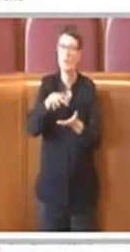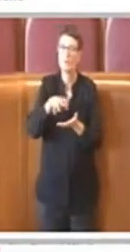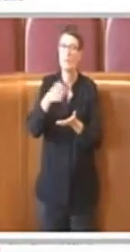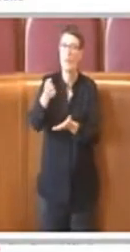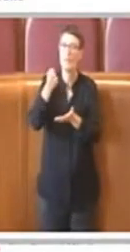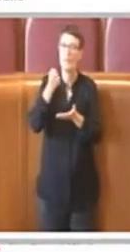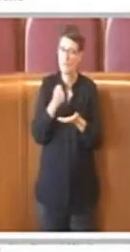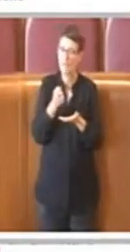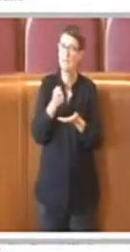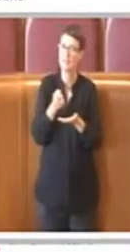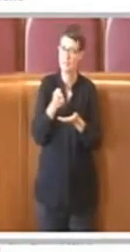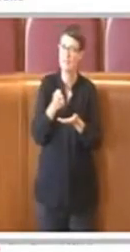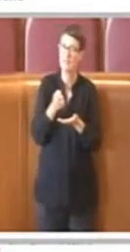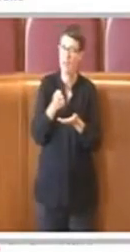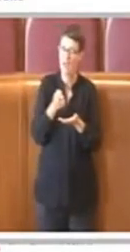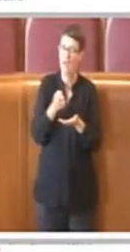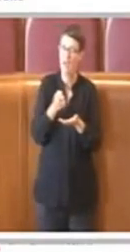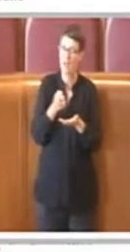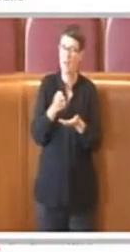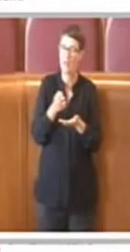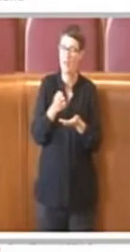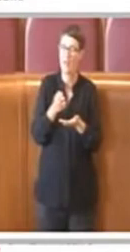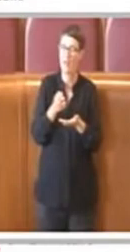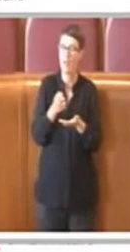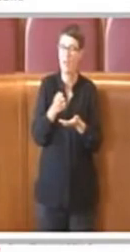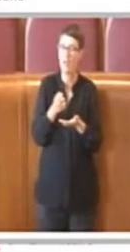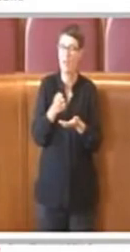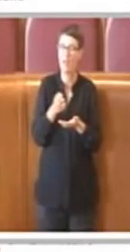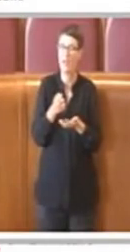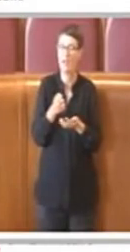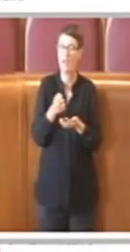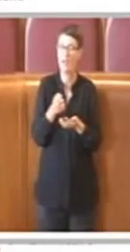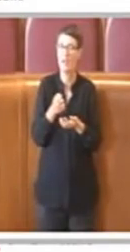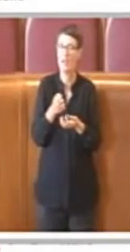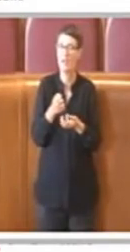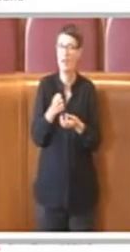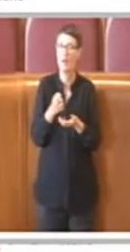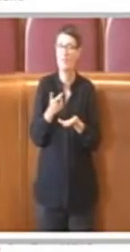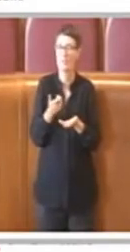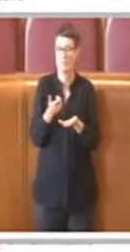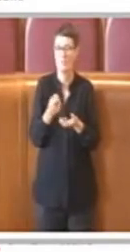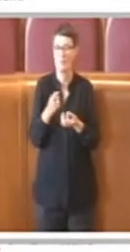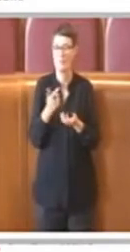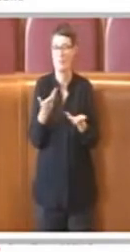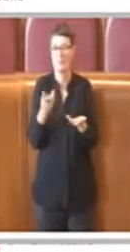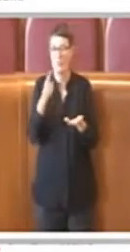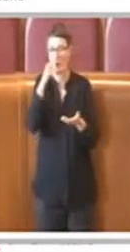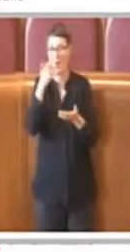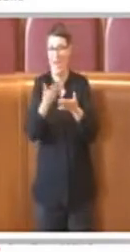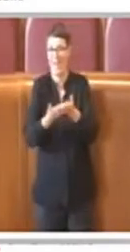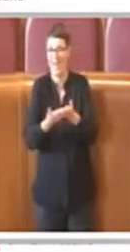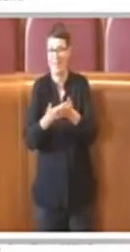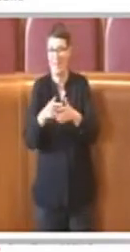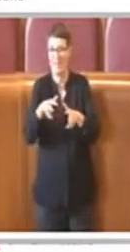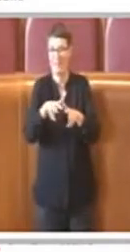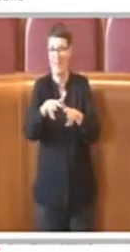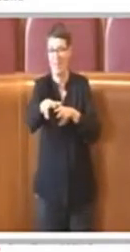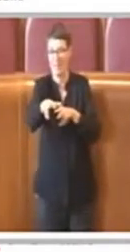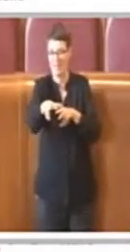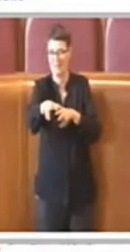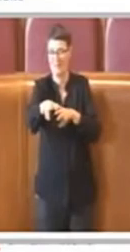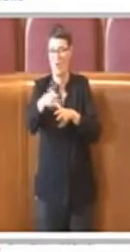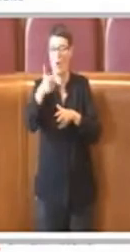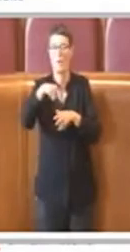a corrispondere la somma, le risorse economiche per la tratta più esterna dicendo che andava in parallelo con la